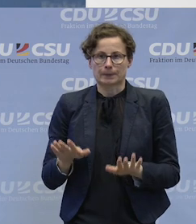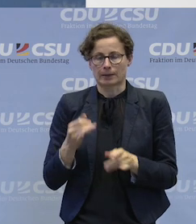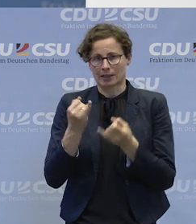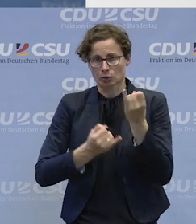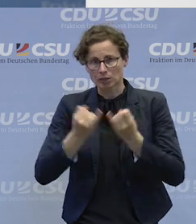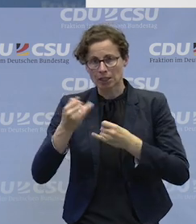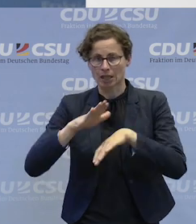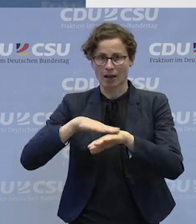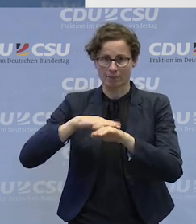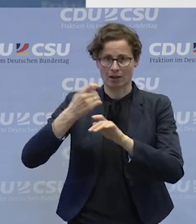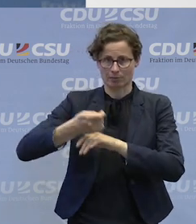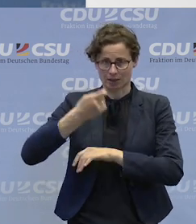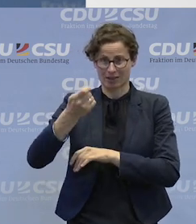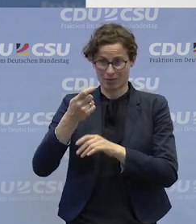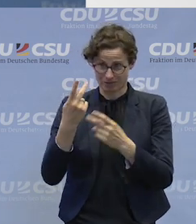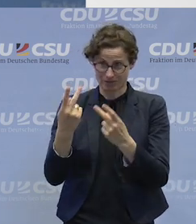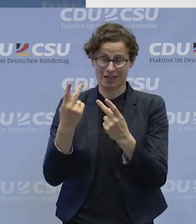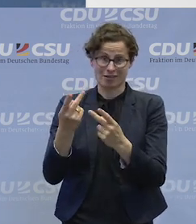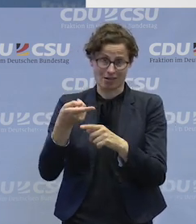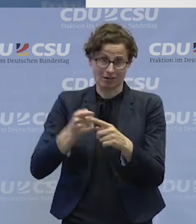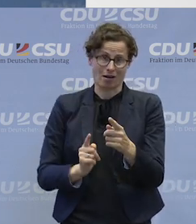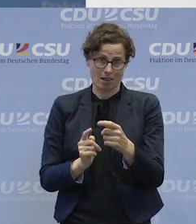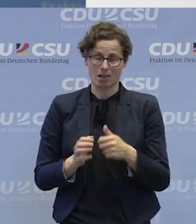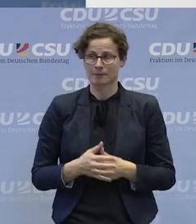Handwerksbetriebe natürlich ist ein ganz, ganz wichtiges Element.